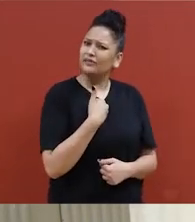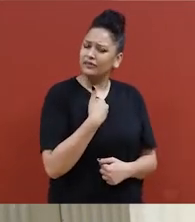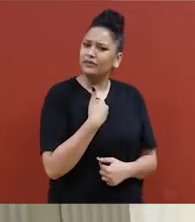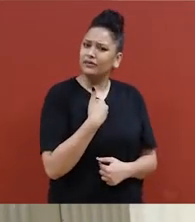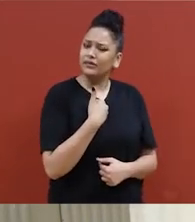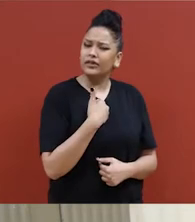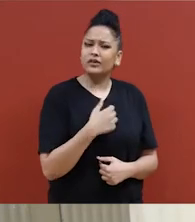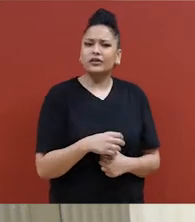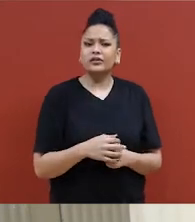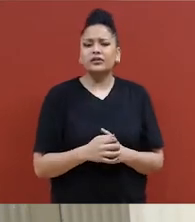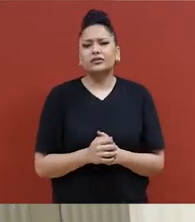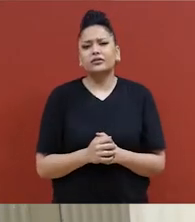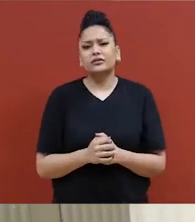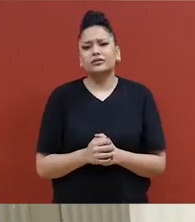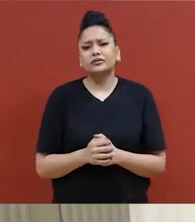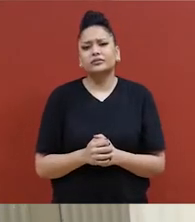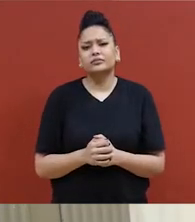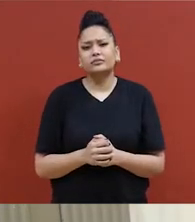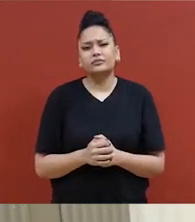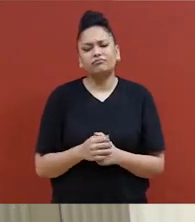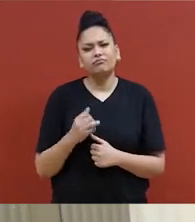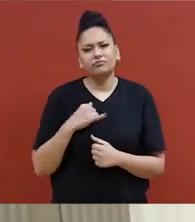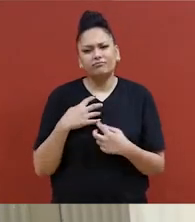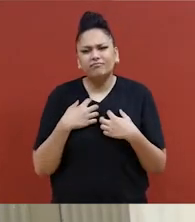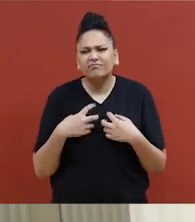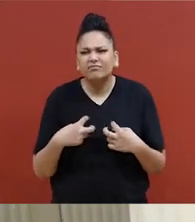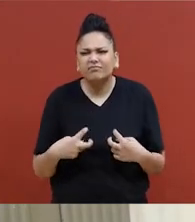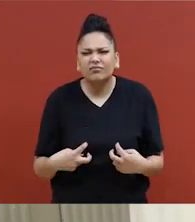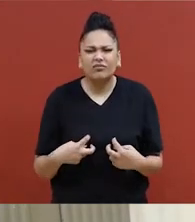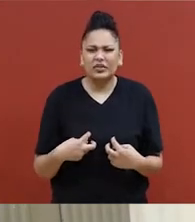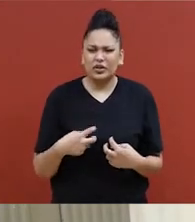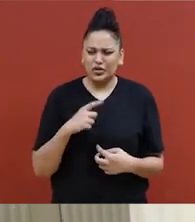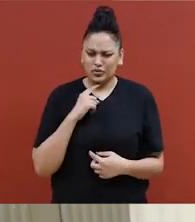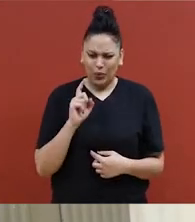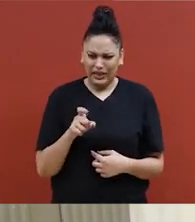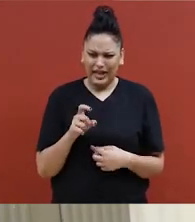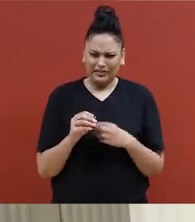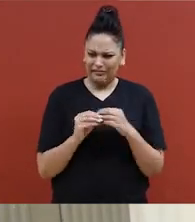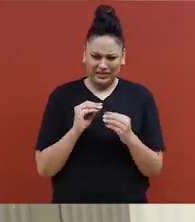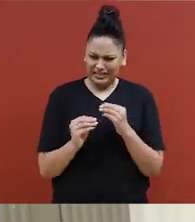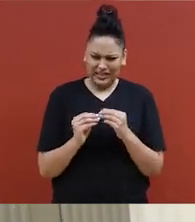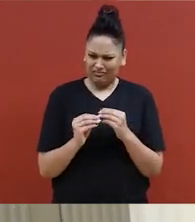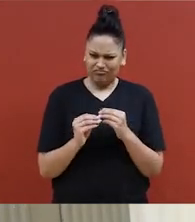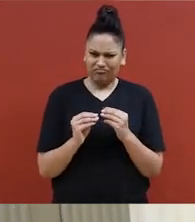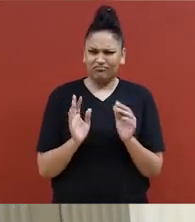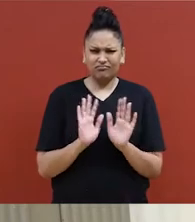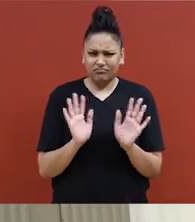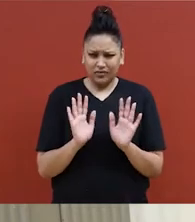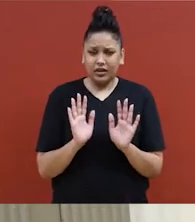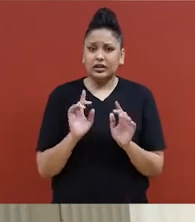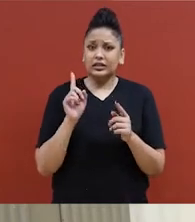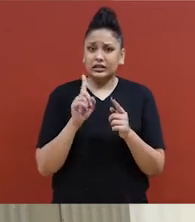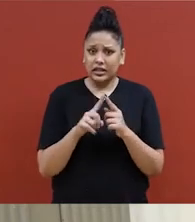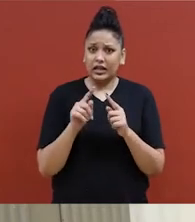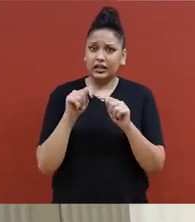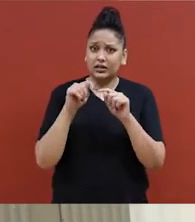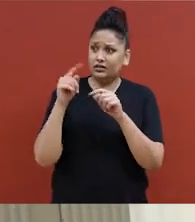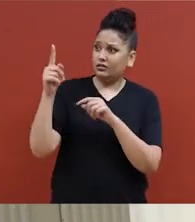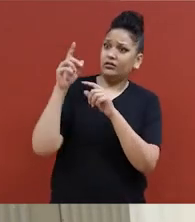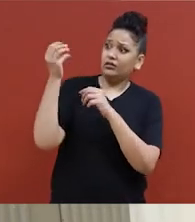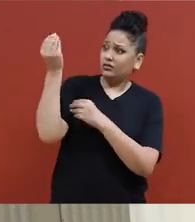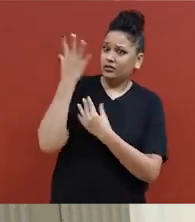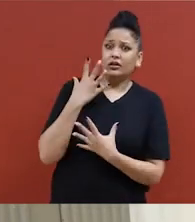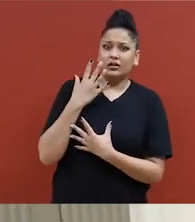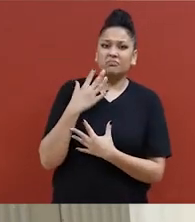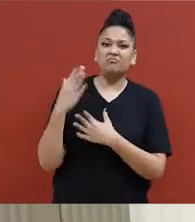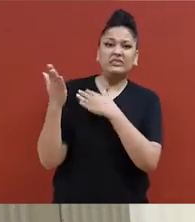Les gens pensaient que j'avais besoin d'être réparée, mais pas moi, jusqu'à ce que la société me dise qu'il